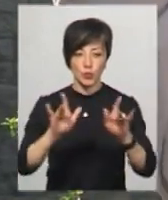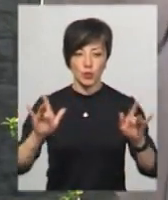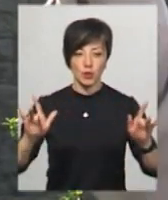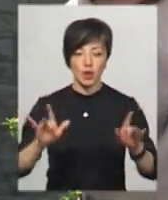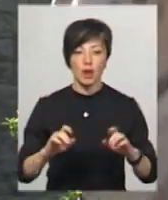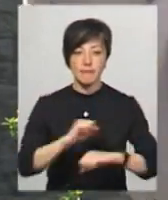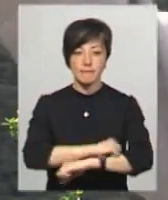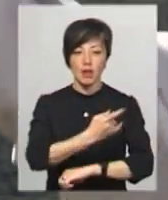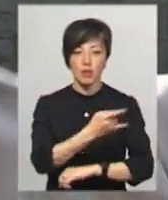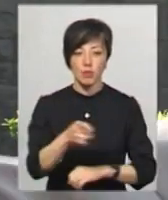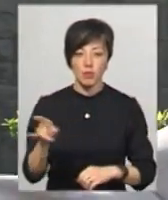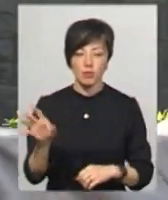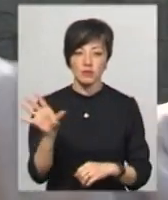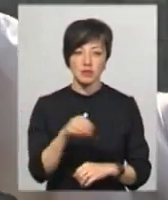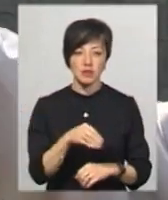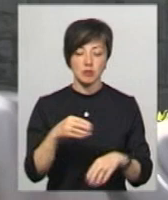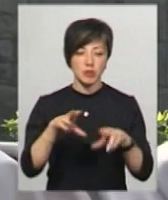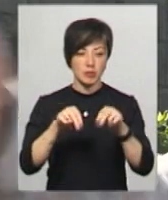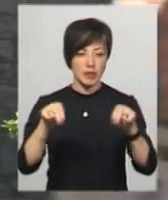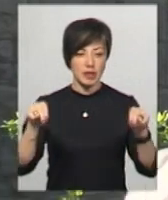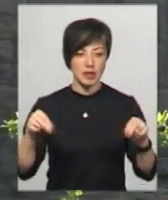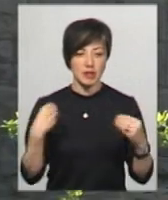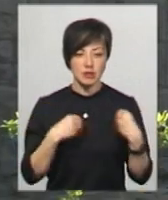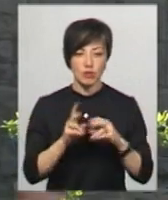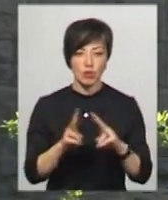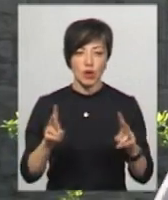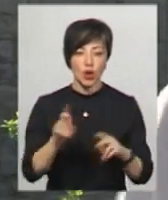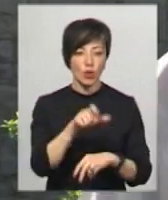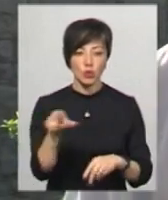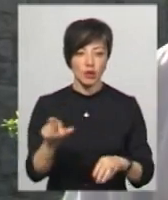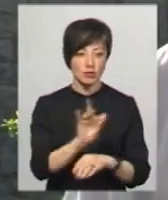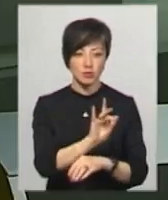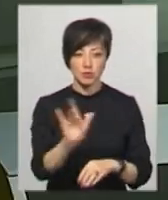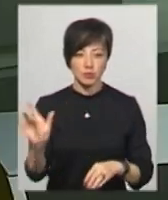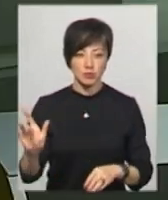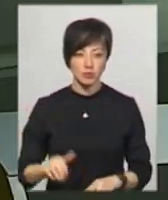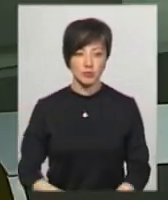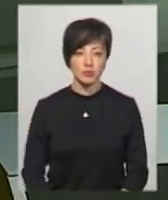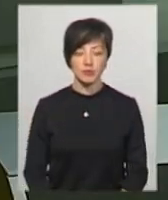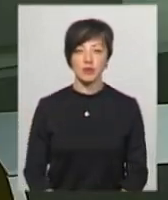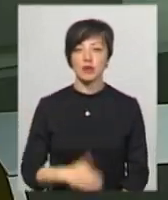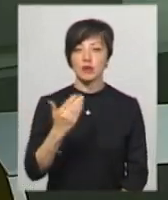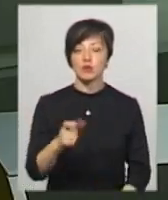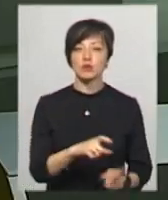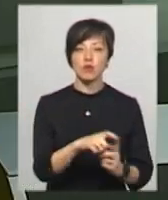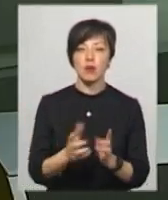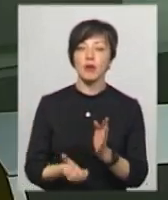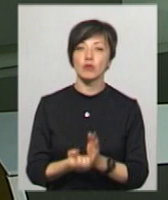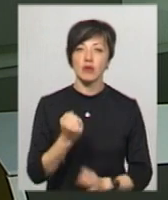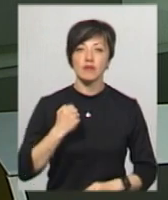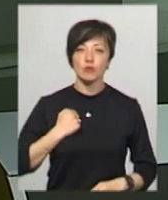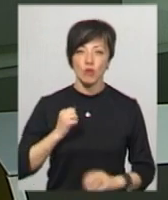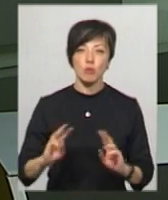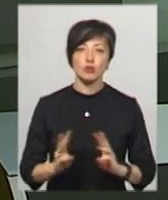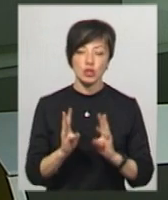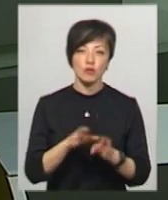балкони все були, там висять у когось білизна, там те, і людей нема. За його словами, рятувальники і військові